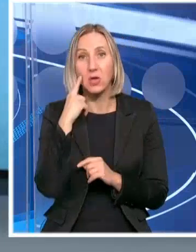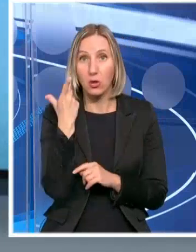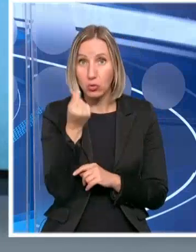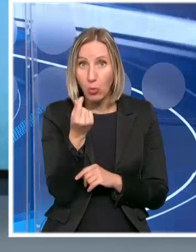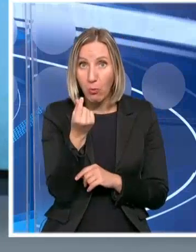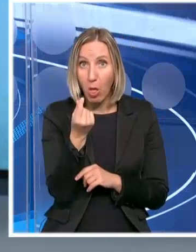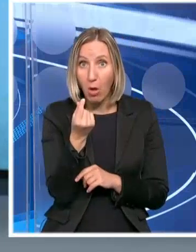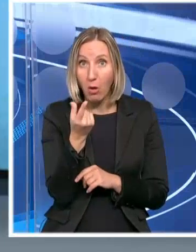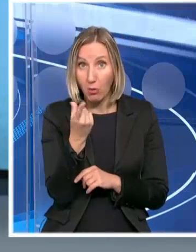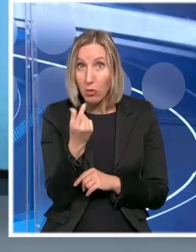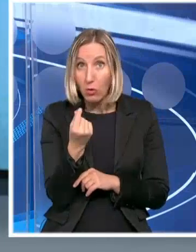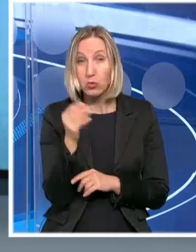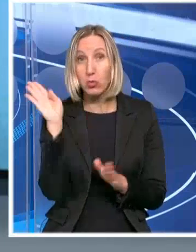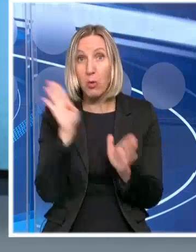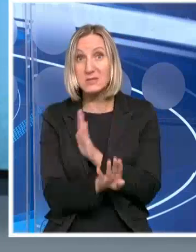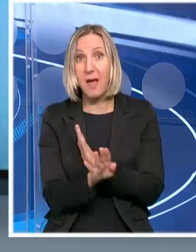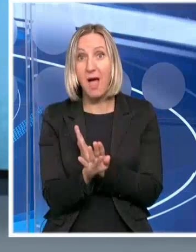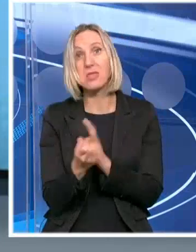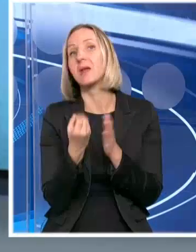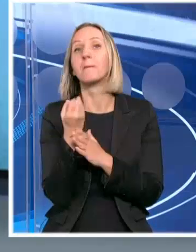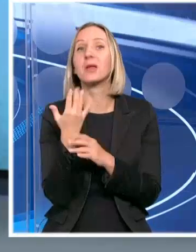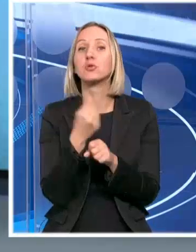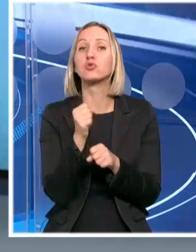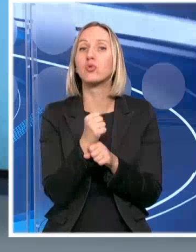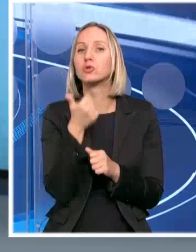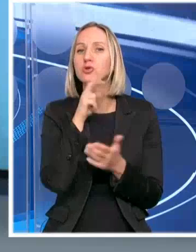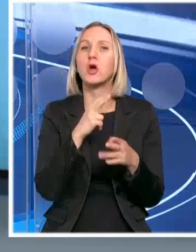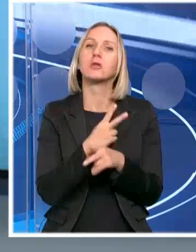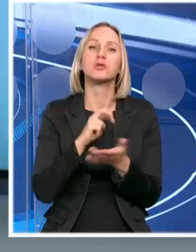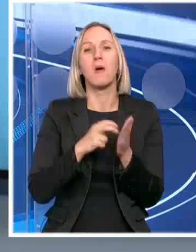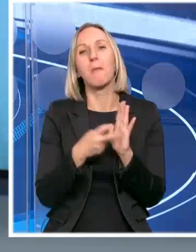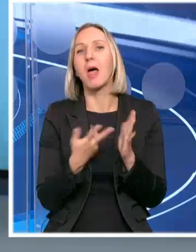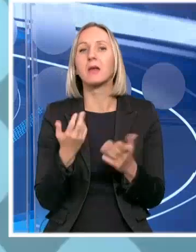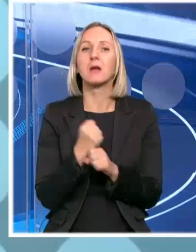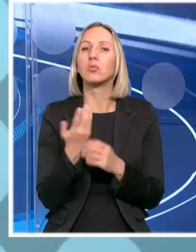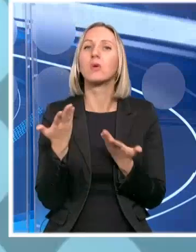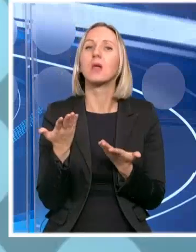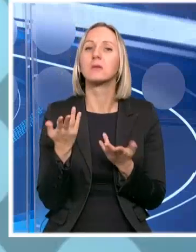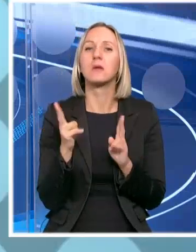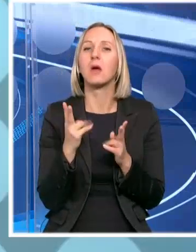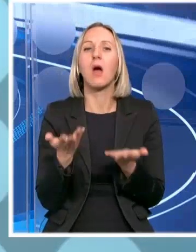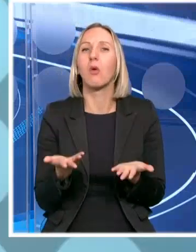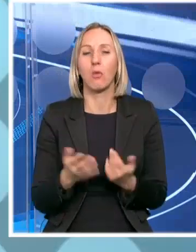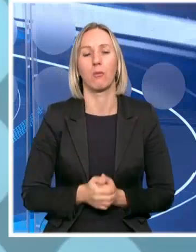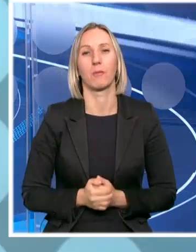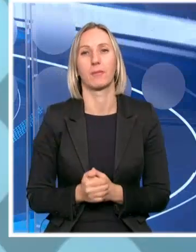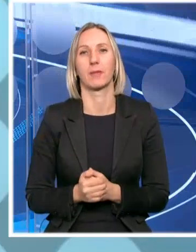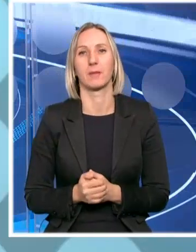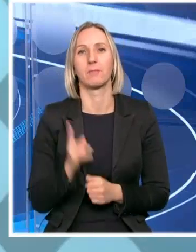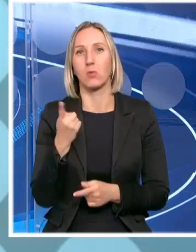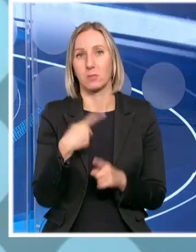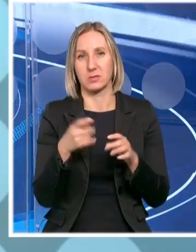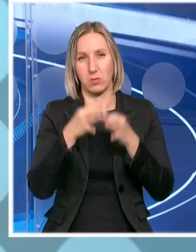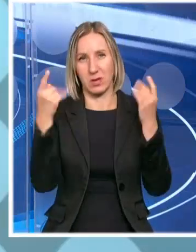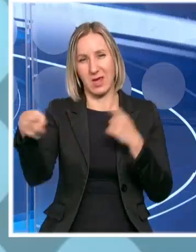smanjena. Šta se dešava? Šta država planira da učini? Kako protiče žetve? Ja moram, pre svega zbog